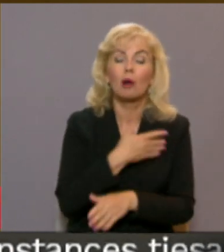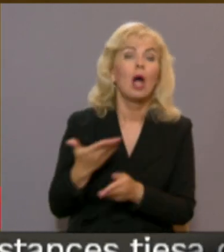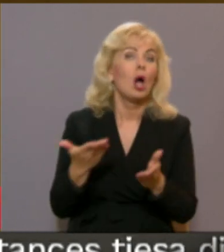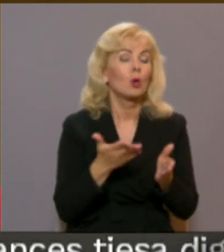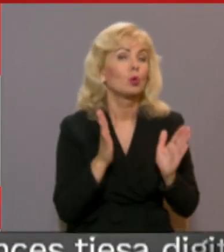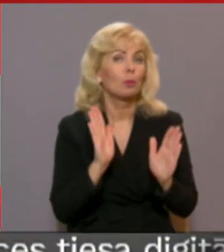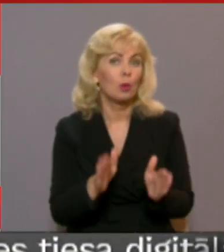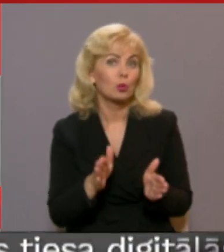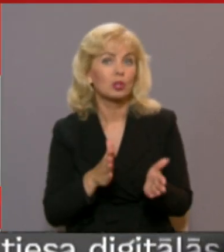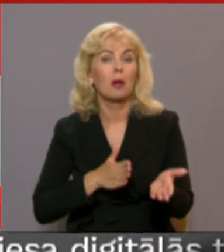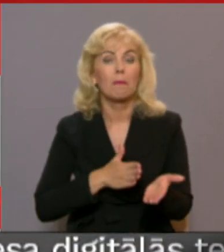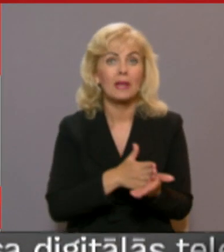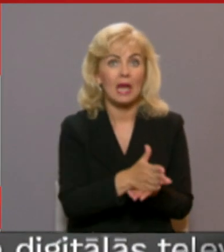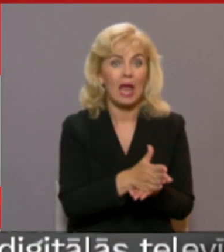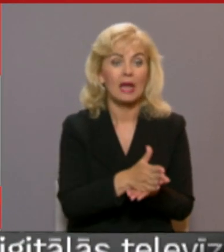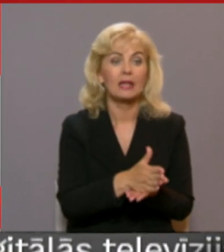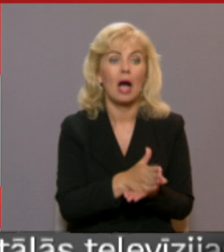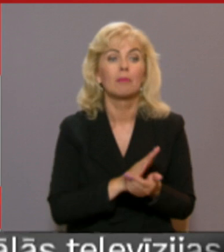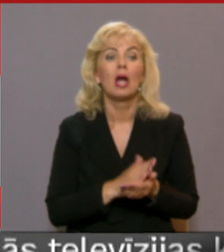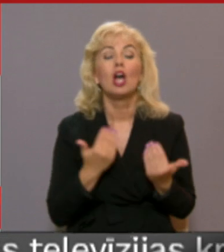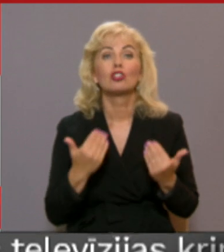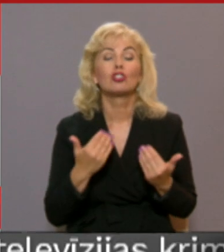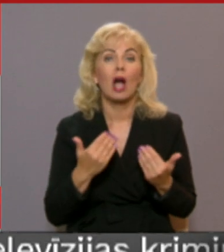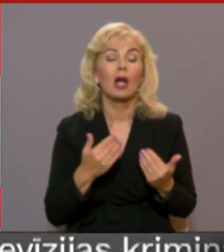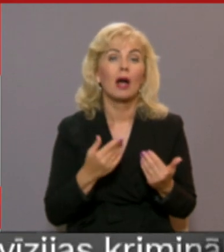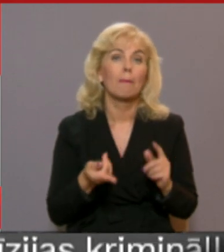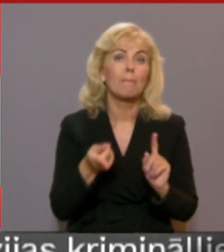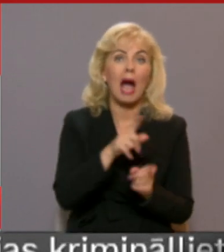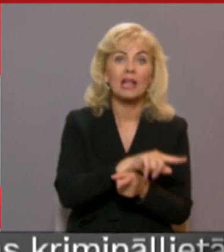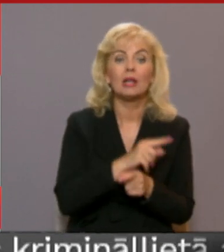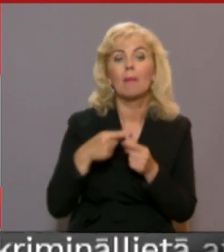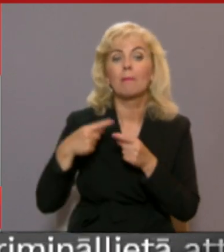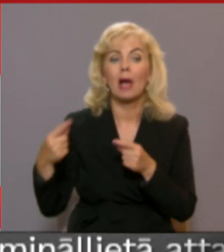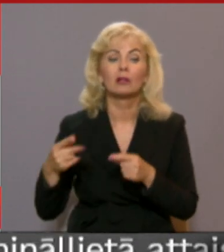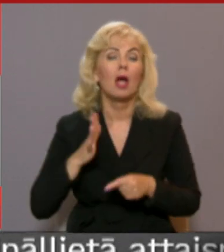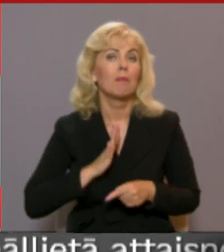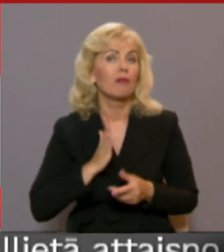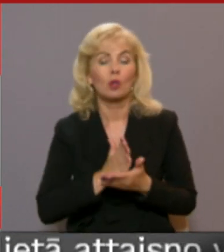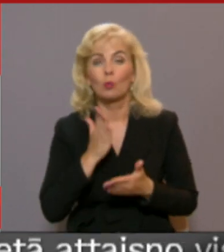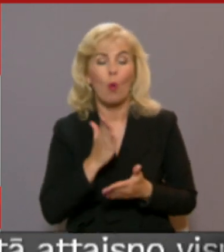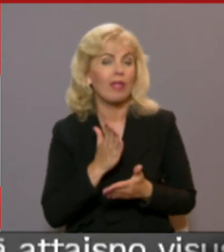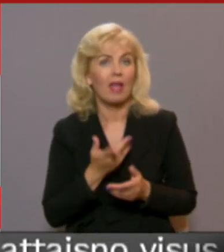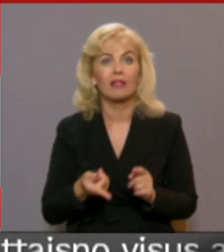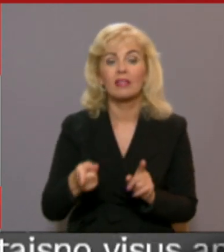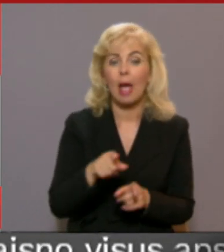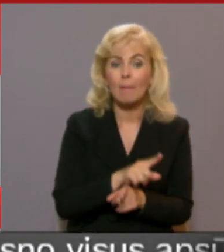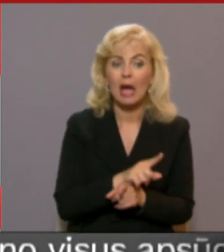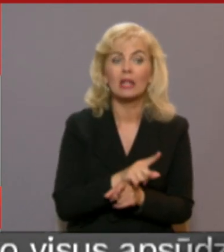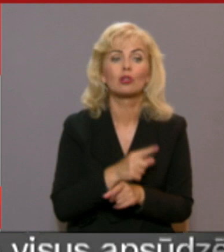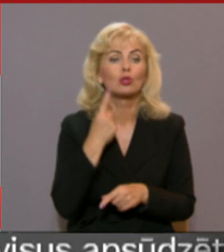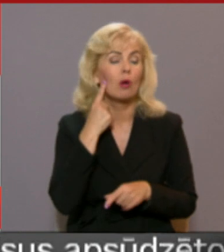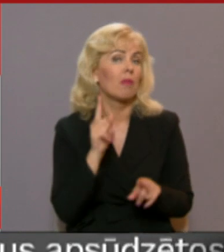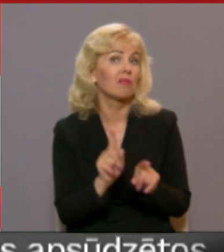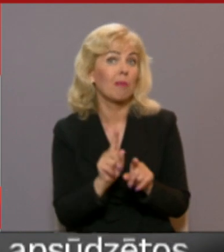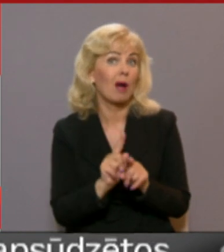būs pieejami. Šajā pārējais posmoni tas pavisam noteikti atmaināt. Mums domāja arī tāpat tā